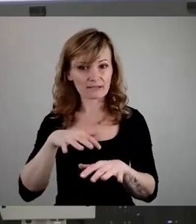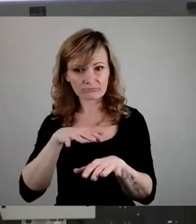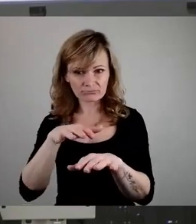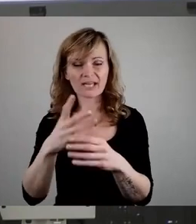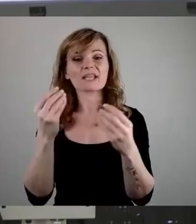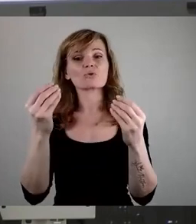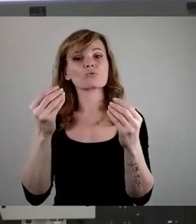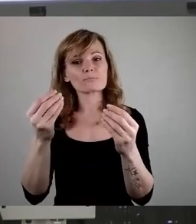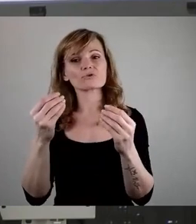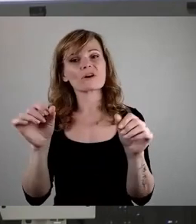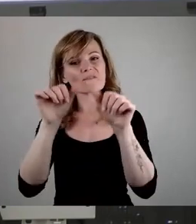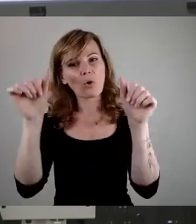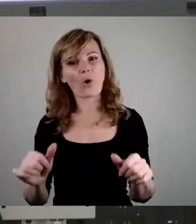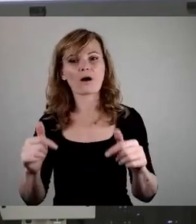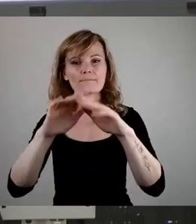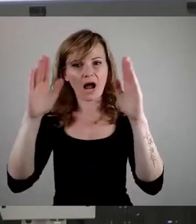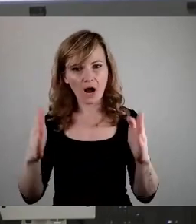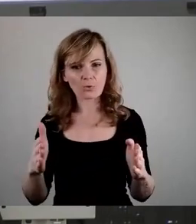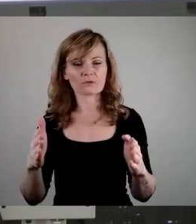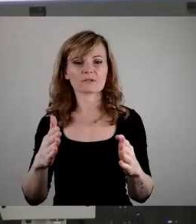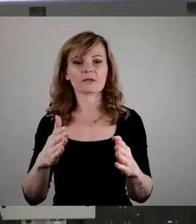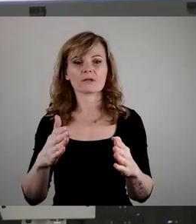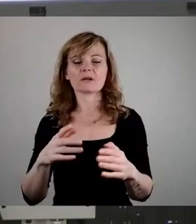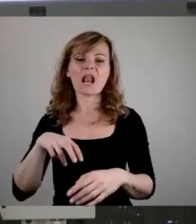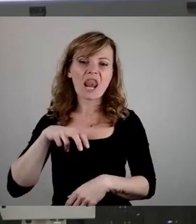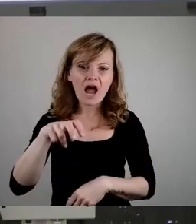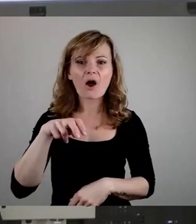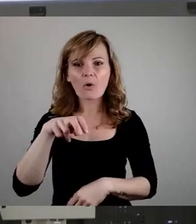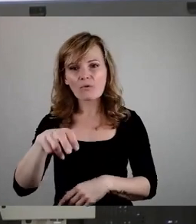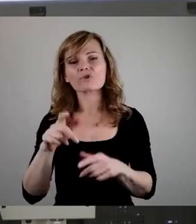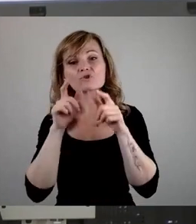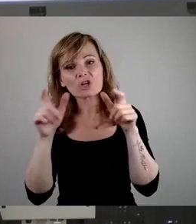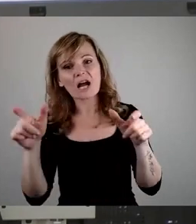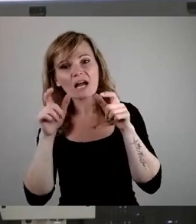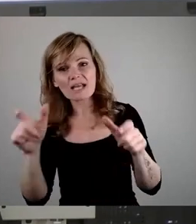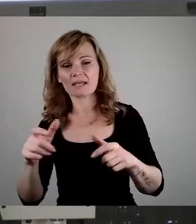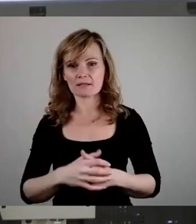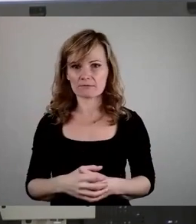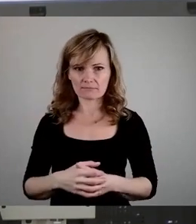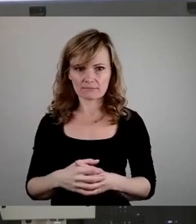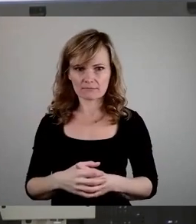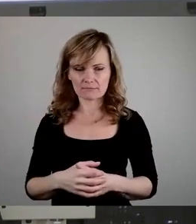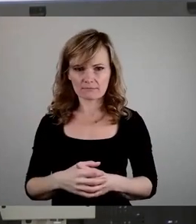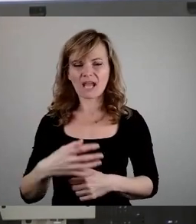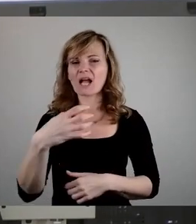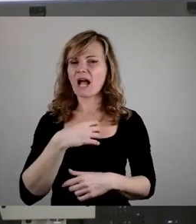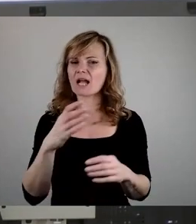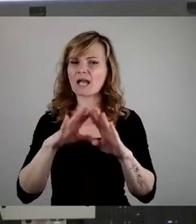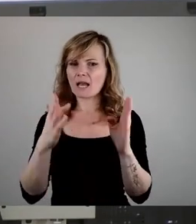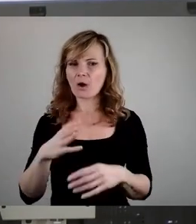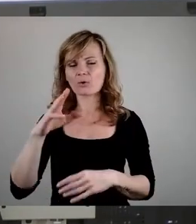Art von Häusern und schreien rum. Jemand im Krankenhaus Marienberger Straße